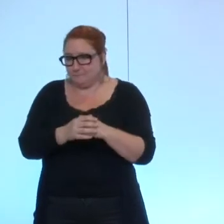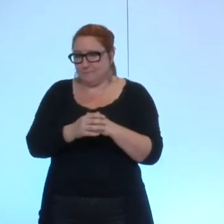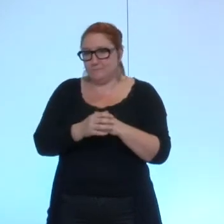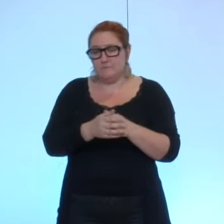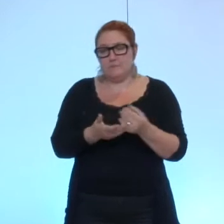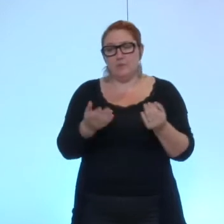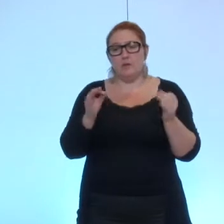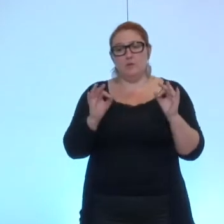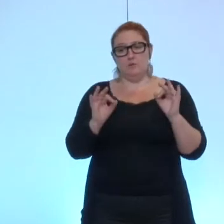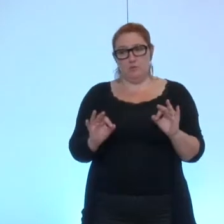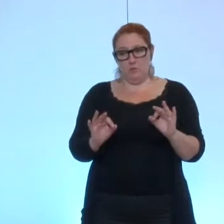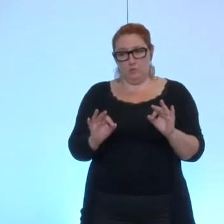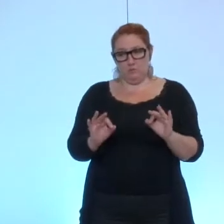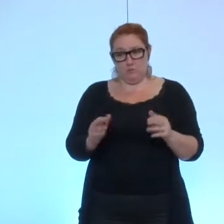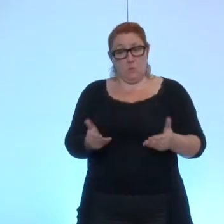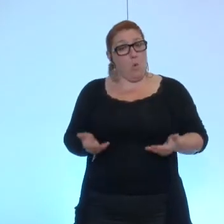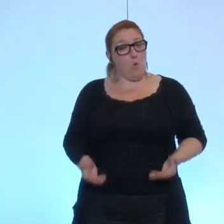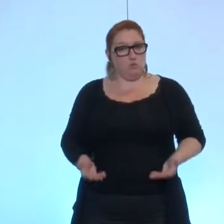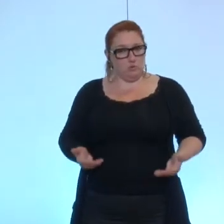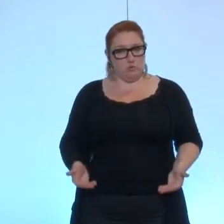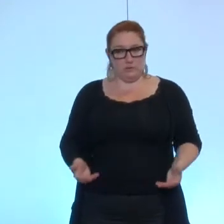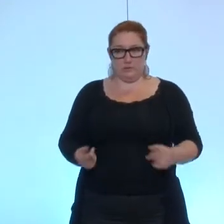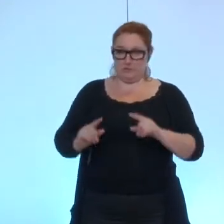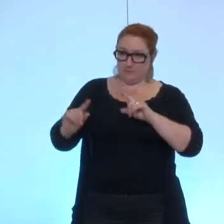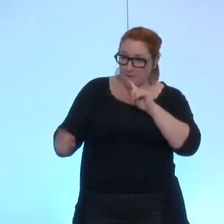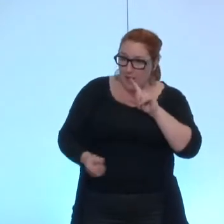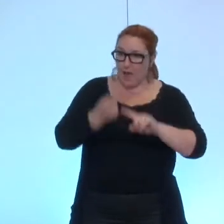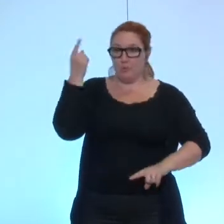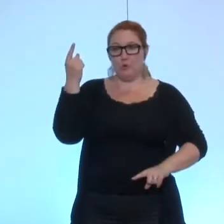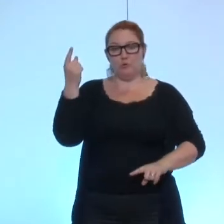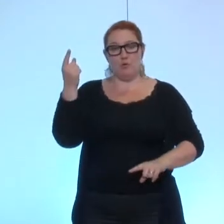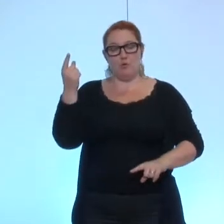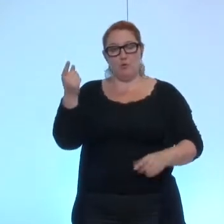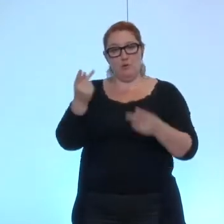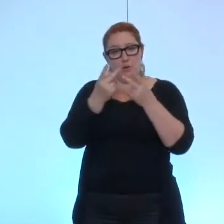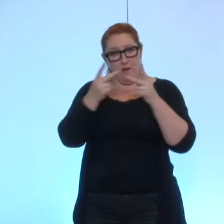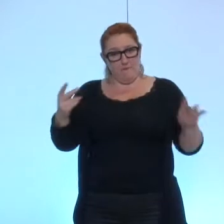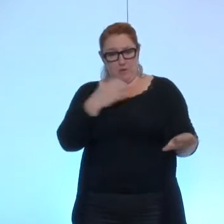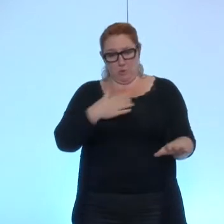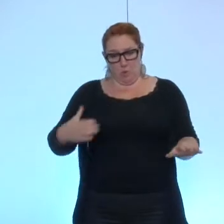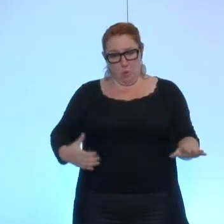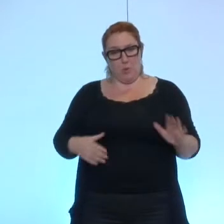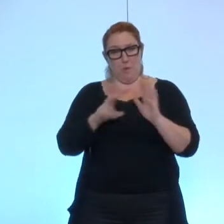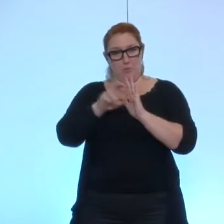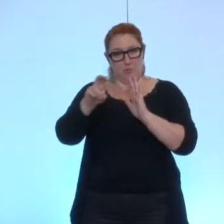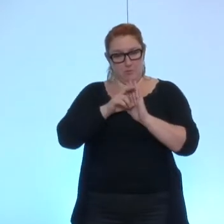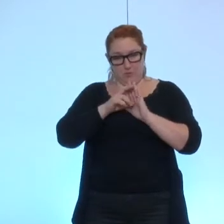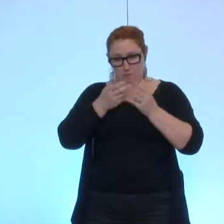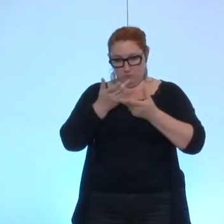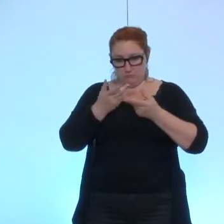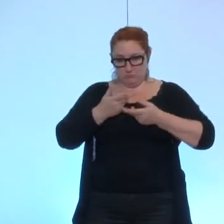Donc, il est temps, aujourd'hui, que notre ville permette à toutes et à tous, et en particulier